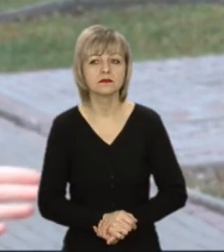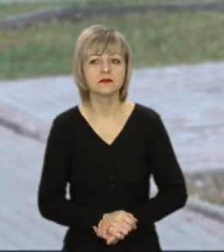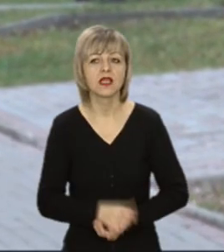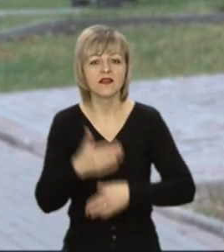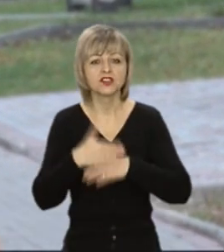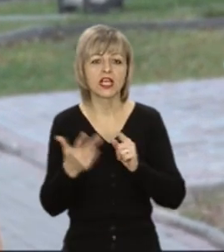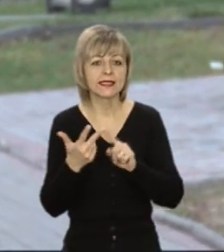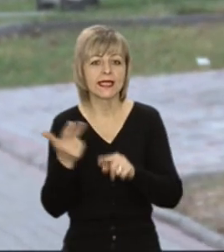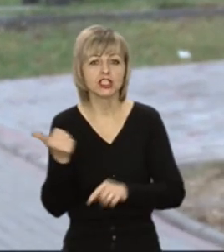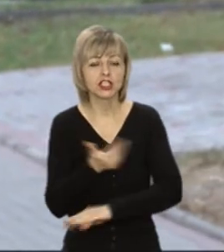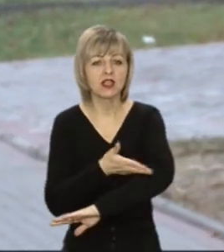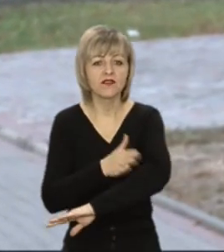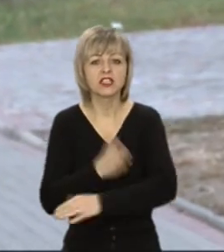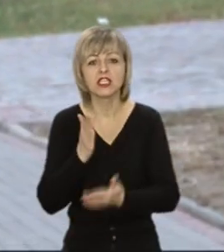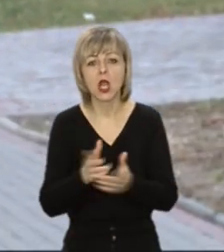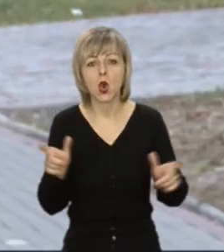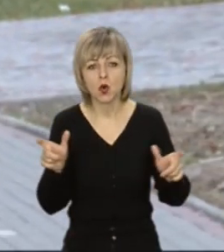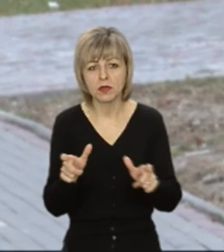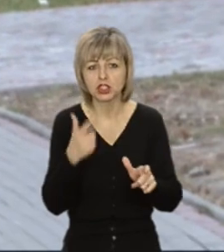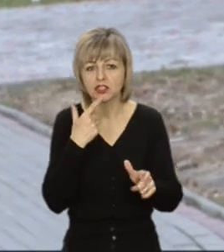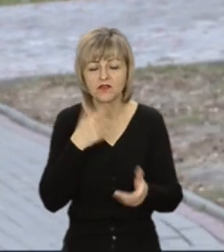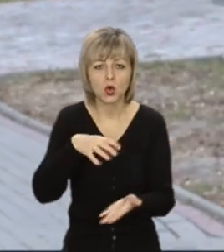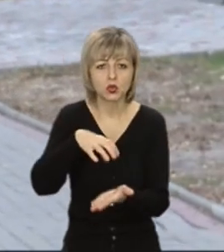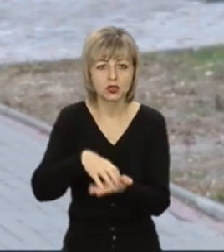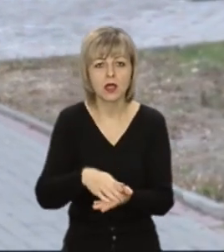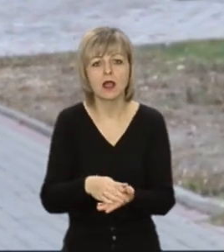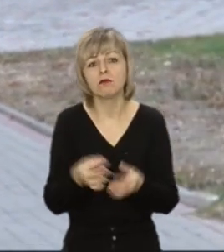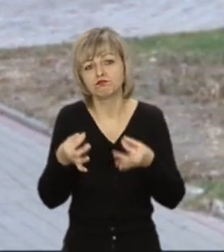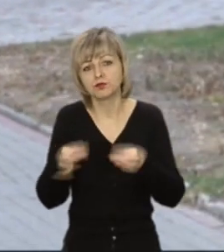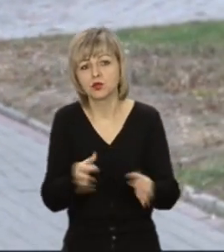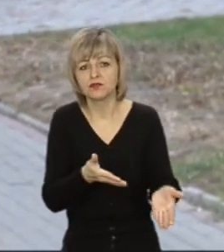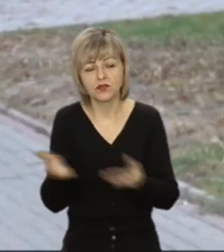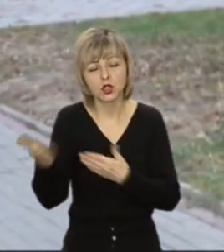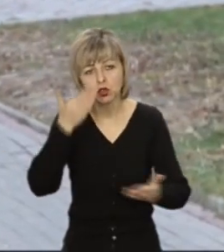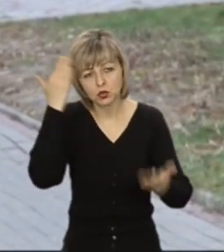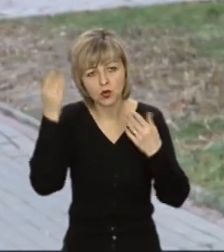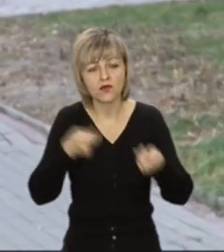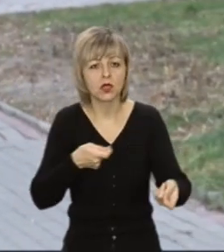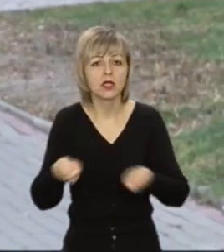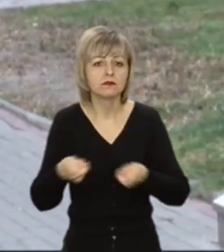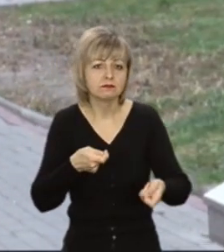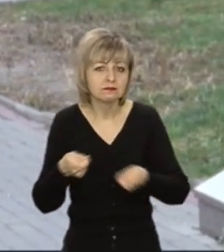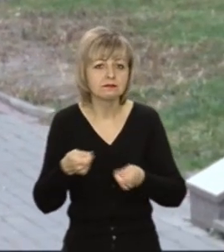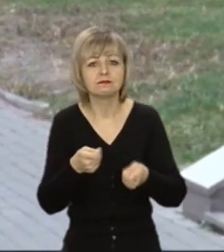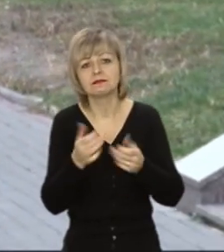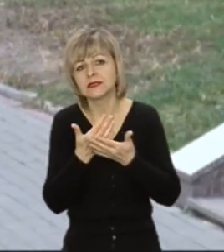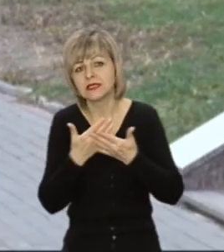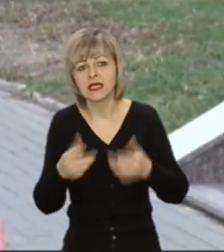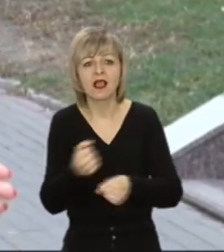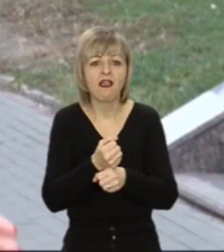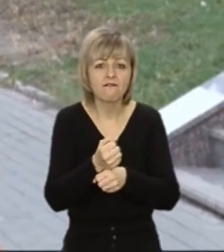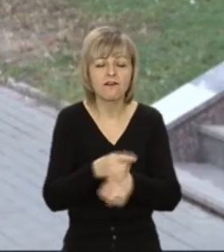Вже третій тиждень на Волині діють обмеження червоної зони. Перепусткою до торгово-розважальних центрів, непродовольчих ринків, кафе та